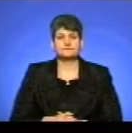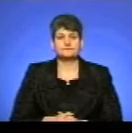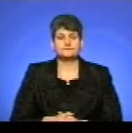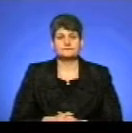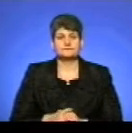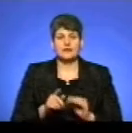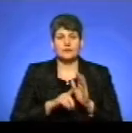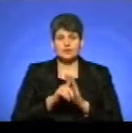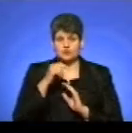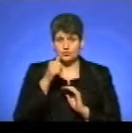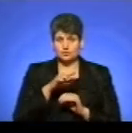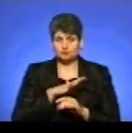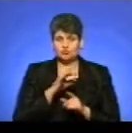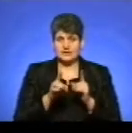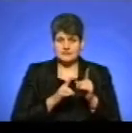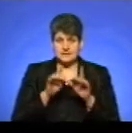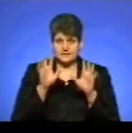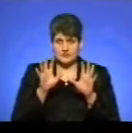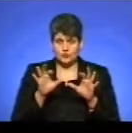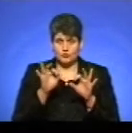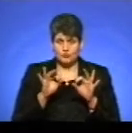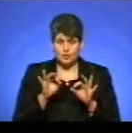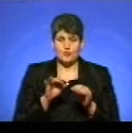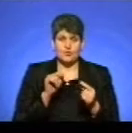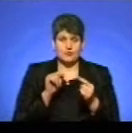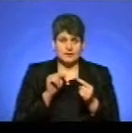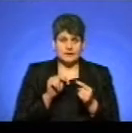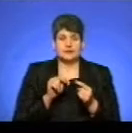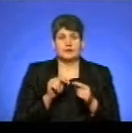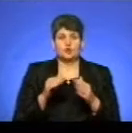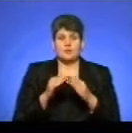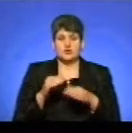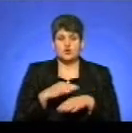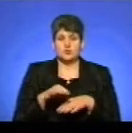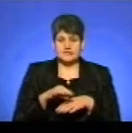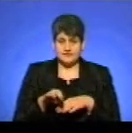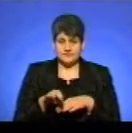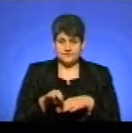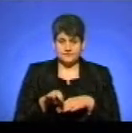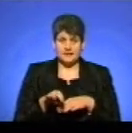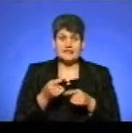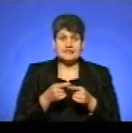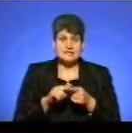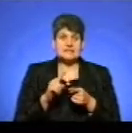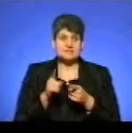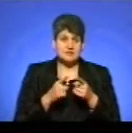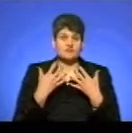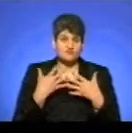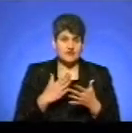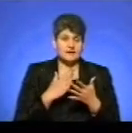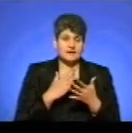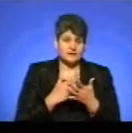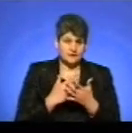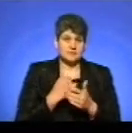На початку року відбулися зміни у законі про запобігання та про диті домашнього насильства. Одні зміни вже діють, інші